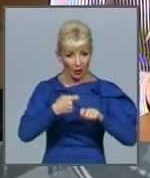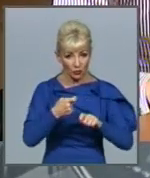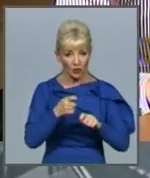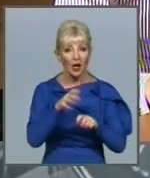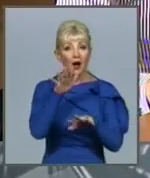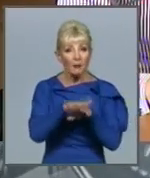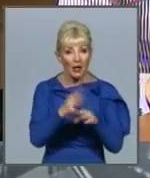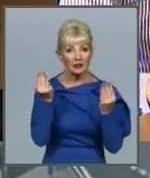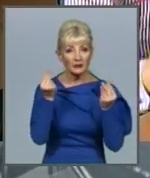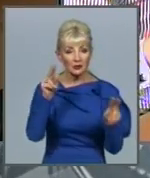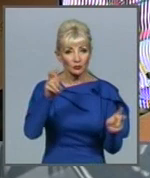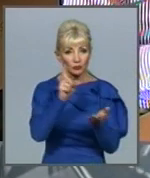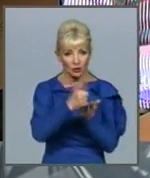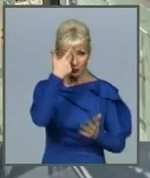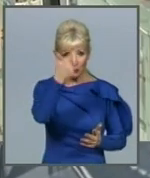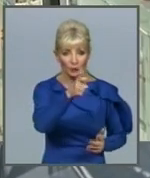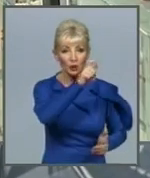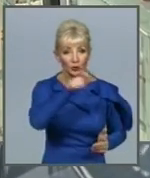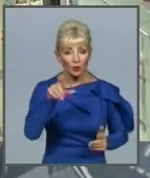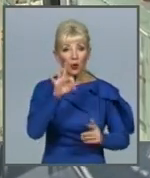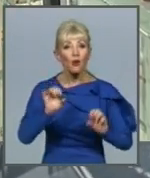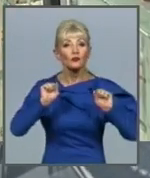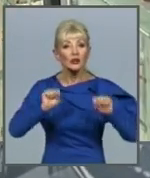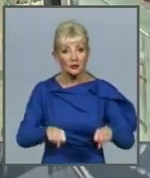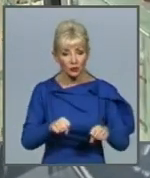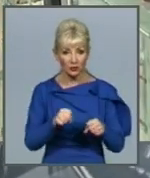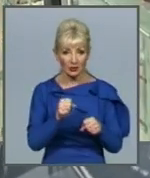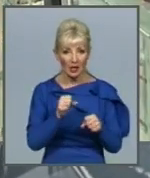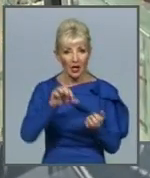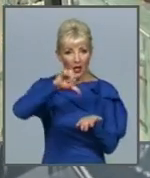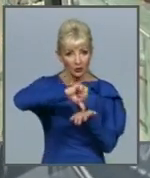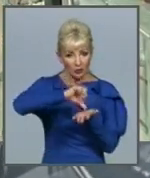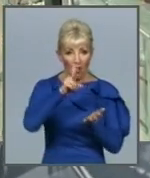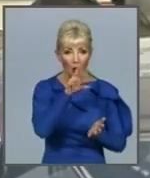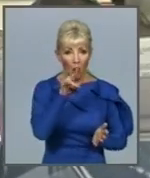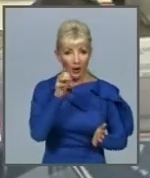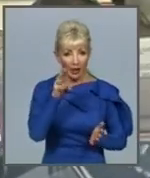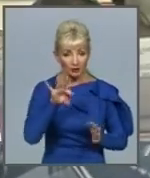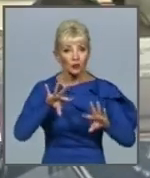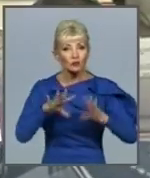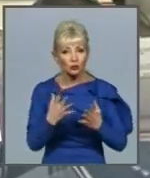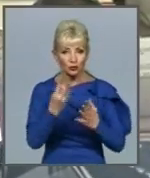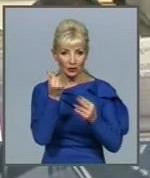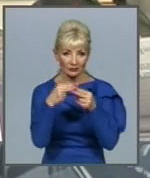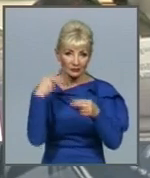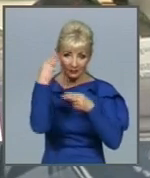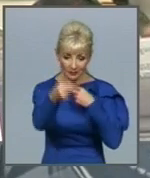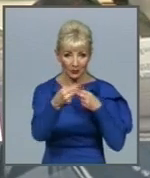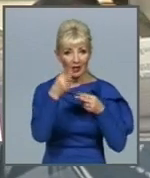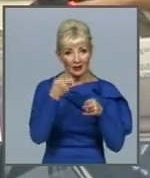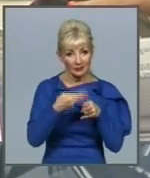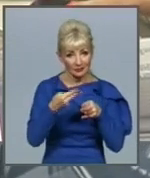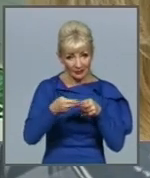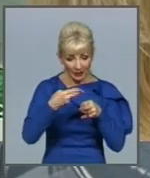попереджати клієнта про можливість залучення колектора у випадку прострочення платежу за кредитом на етапі підписання договору.